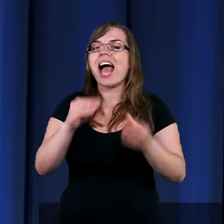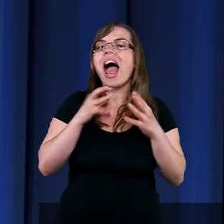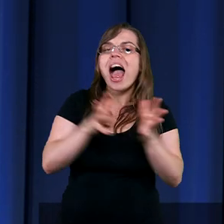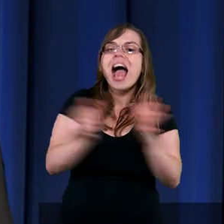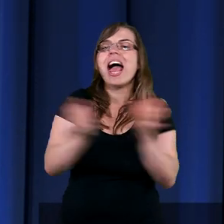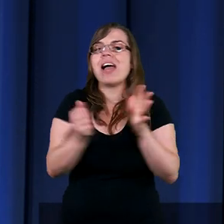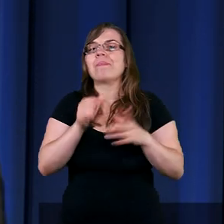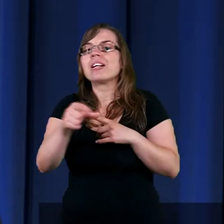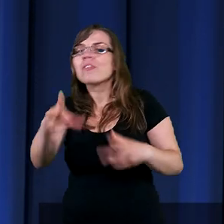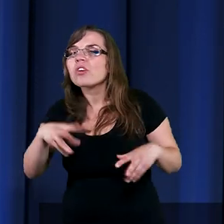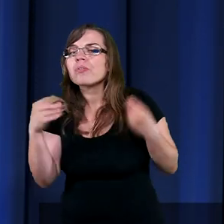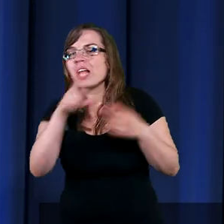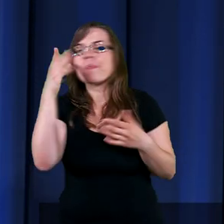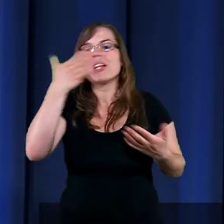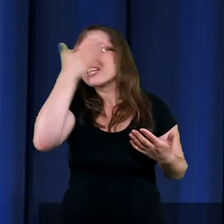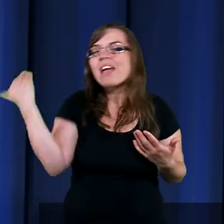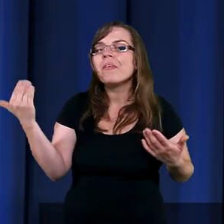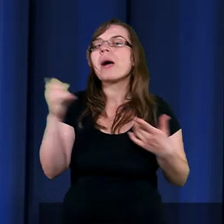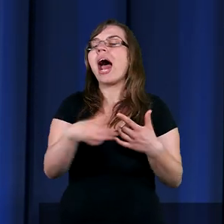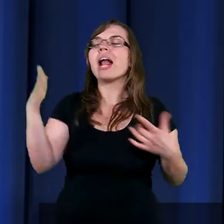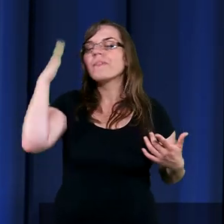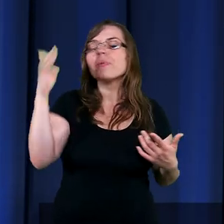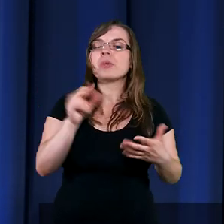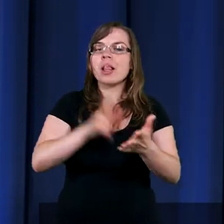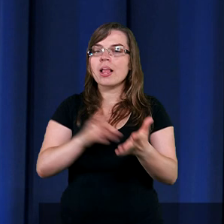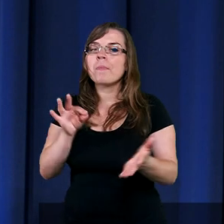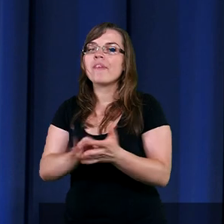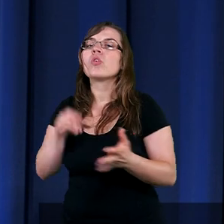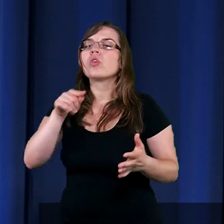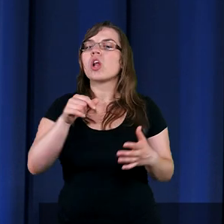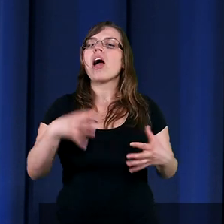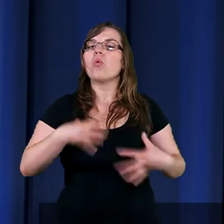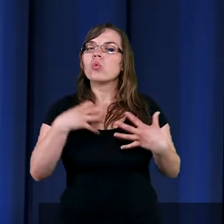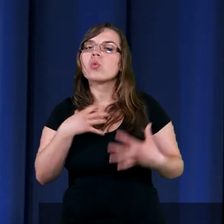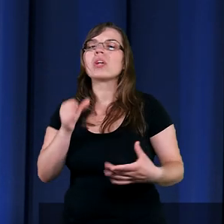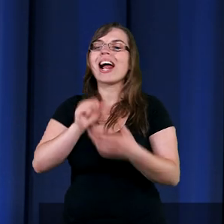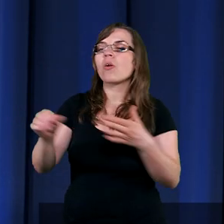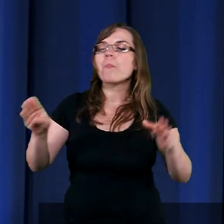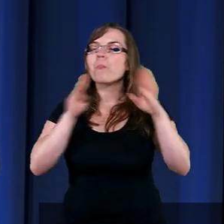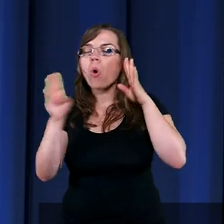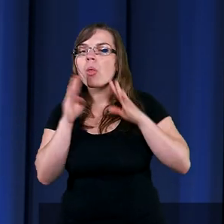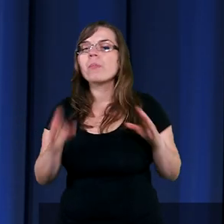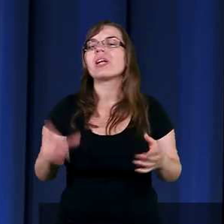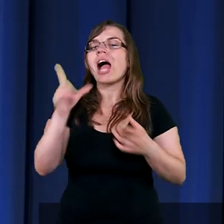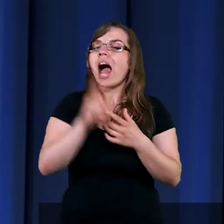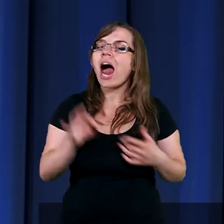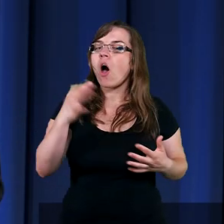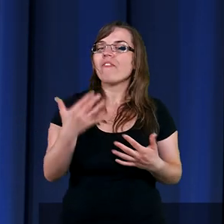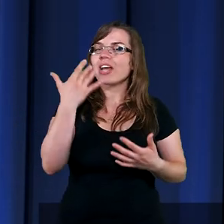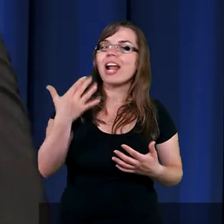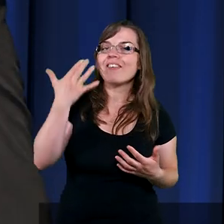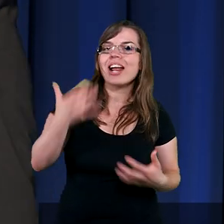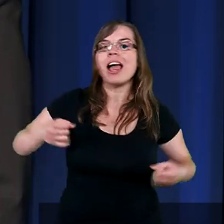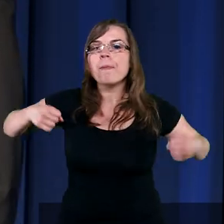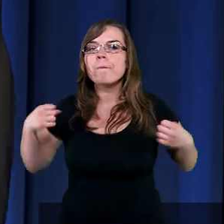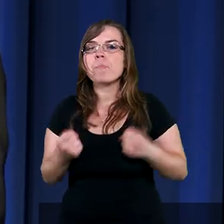nasze uczucia, Jego uczuć? Nie wiem. Ale wiem, że na pewno są... Boże uczucia są podobne, ale o wiele, wiele